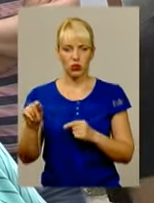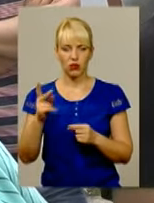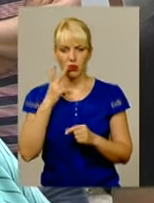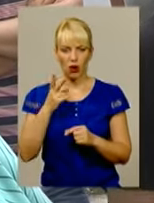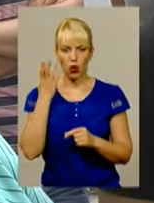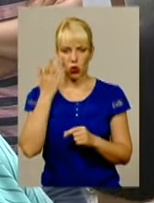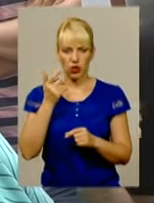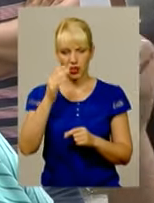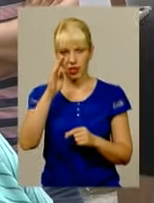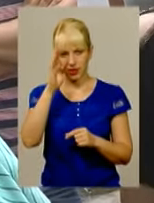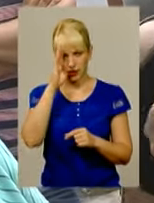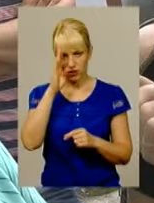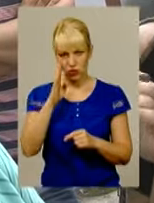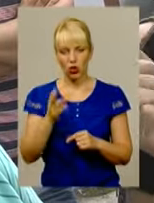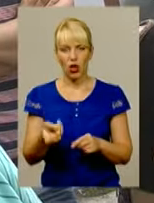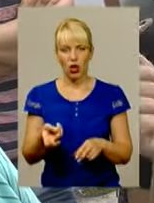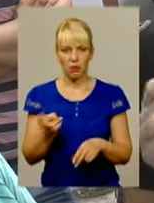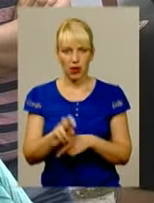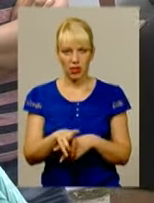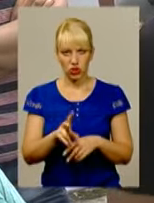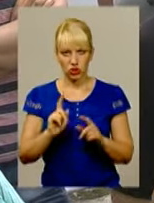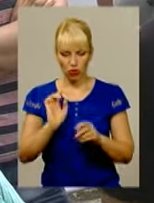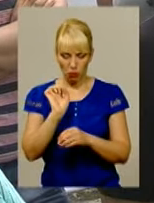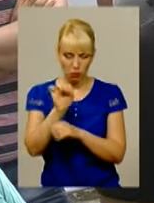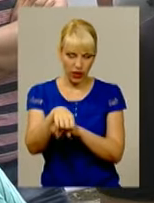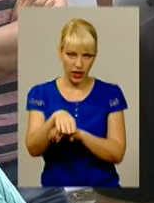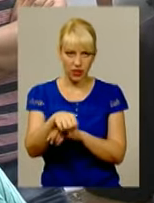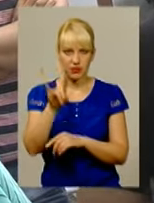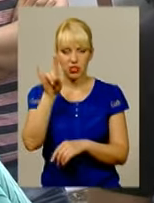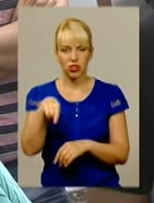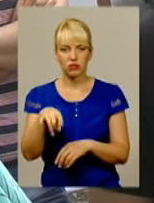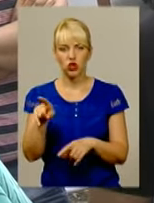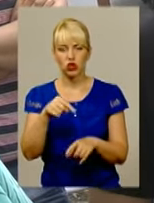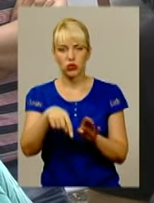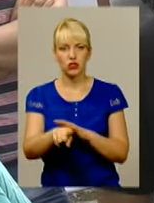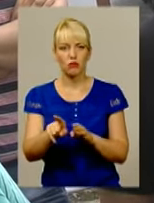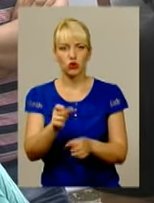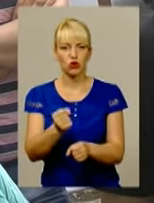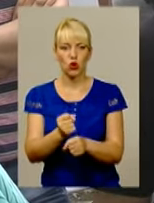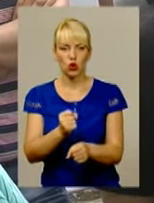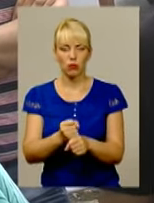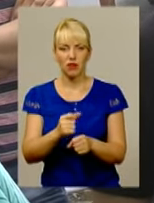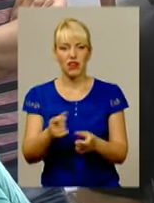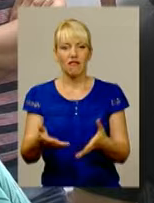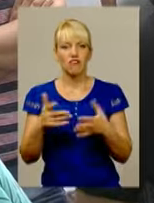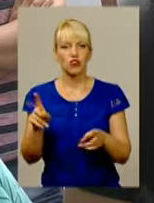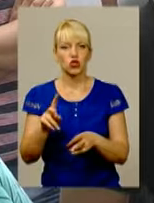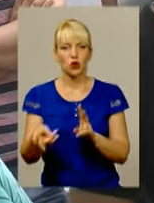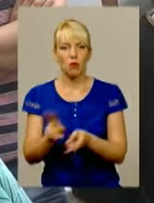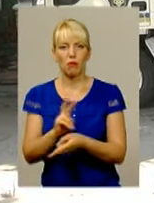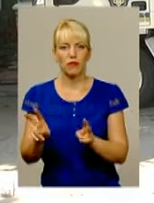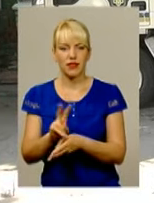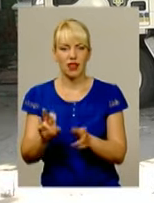дядько прийшов і перехилився через вікно, і щось там робив в машині. Потім вияснило, що ніби щось він там і міняв кросовки, і